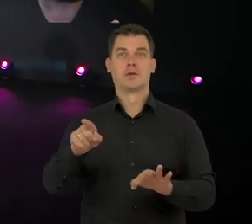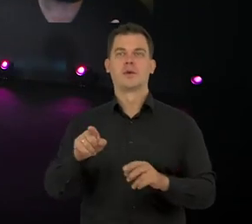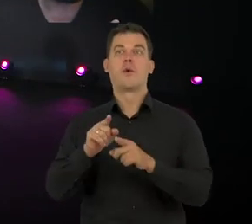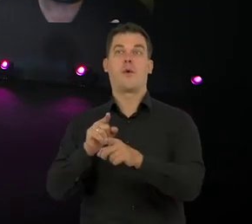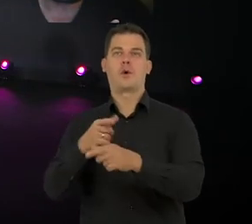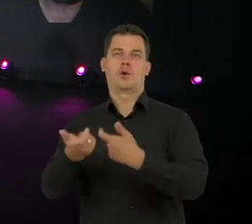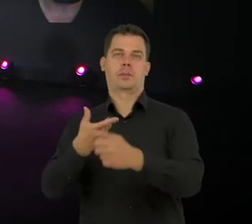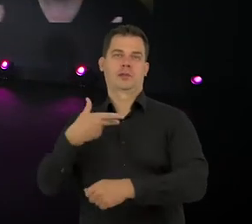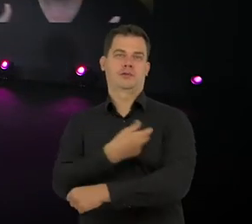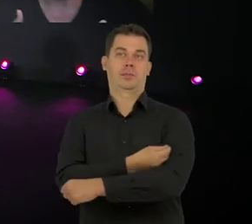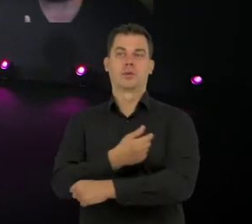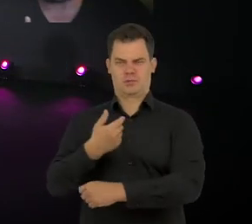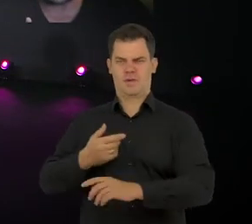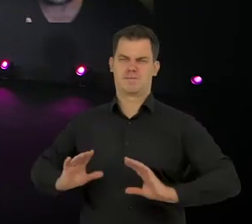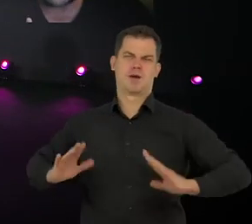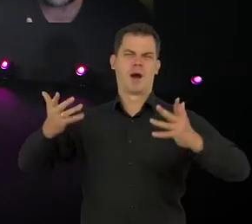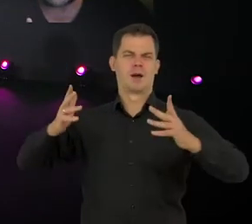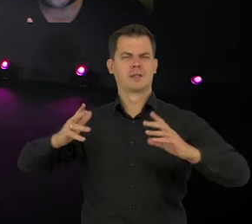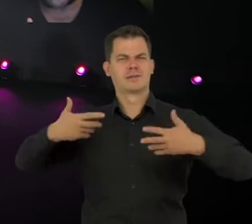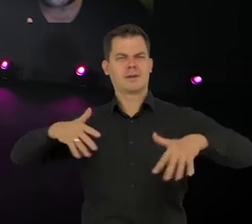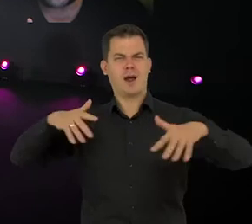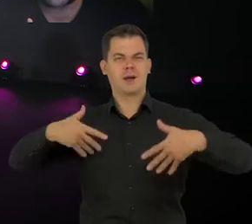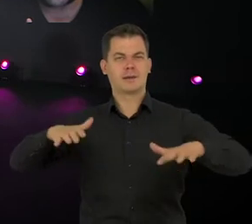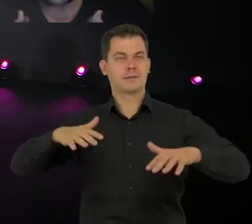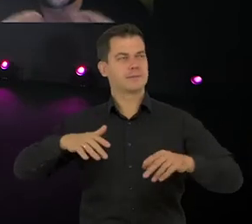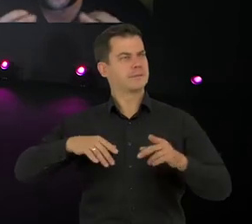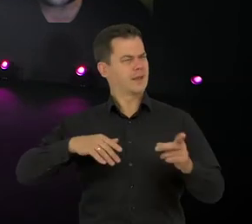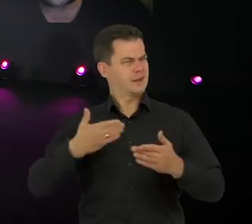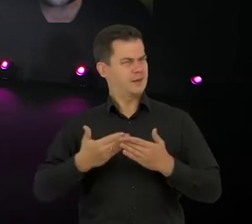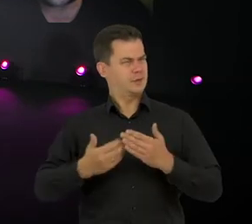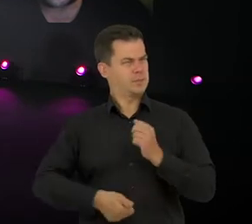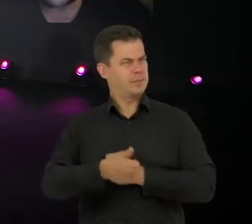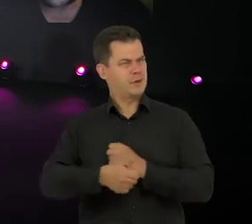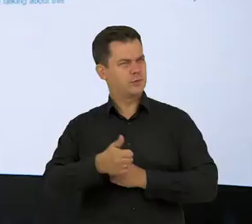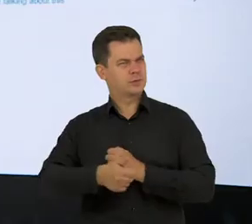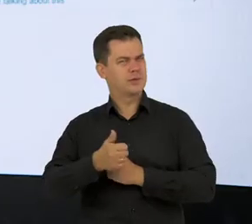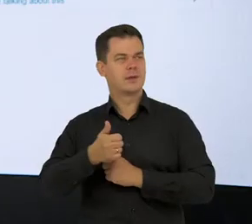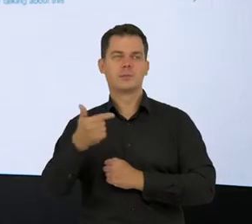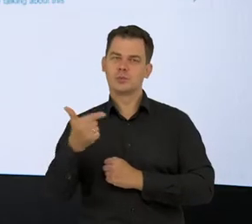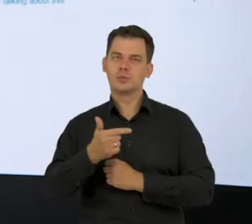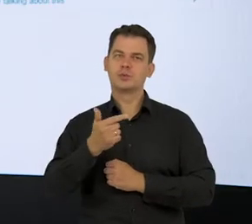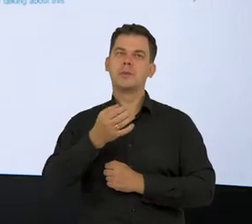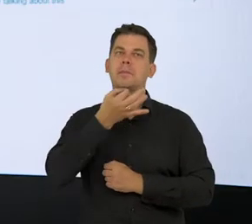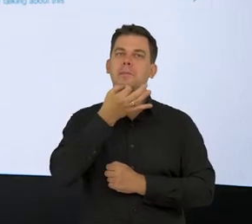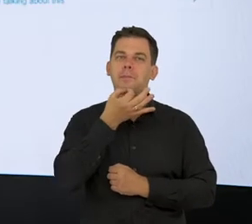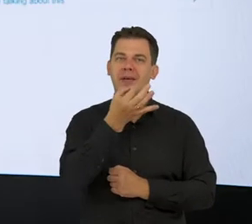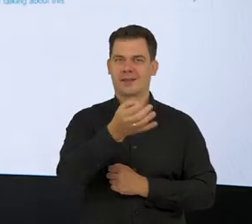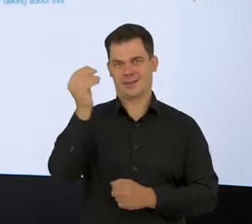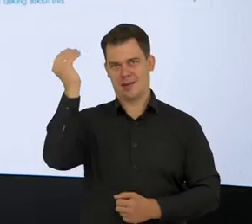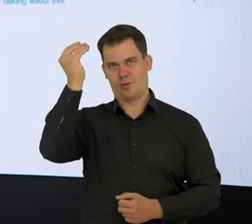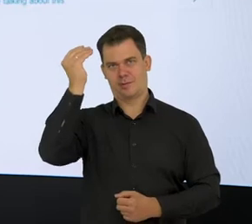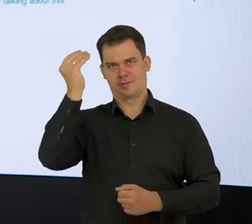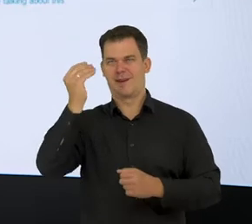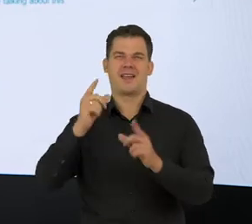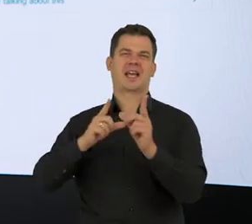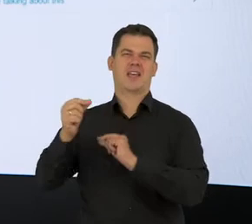że znajdziemy kozu ofiarnego, to wtedy też załatwią jakieś nasze emocje. Rozumiem, ale szukając przyczyny, powinniśmy raczej pytać